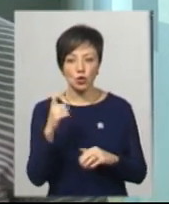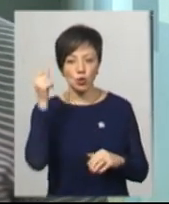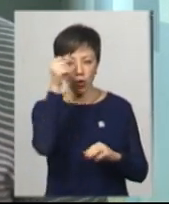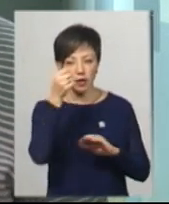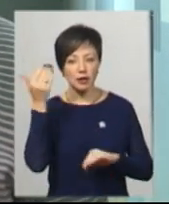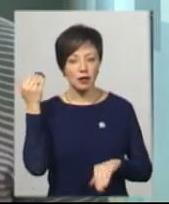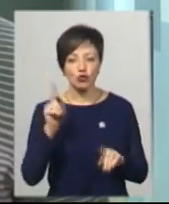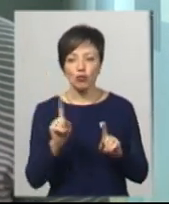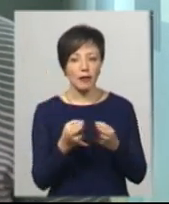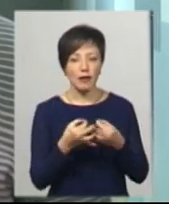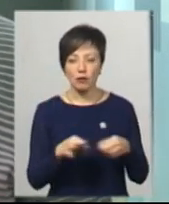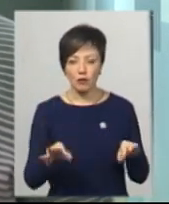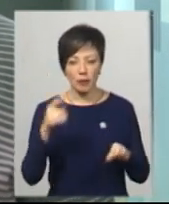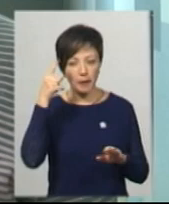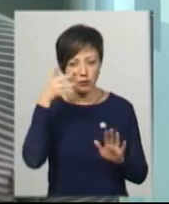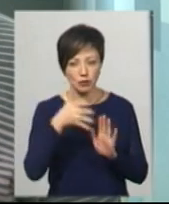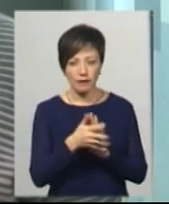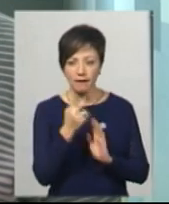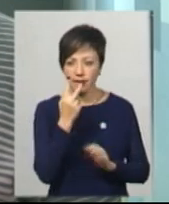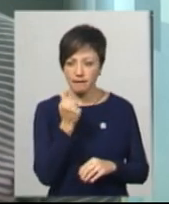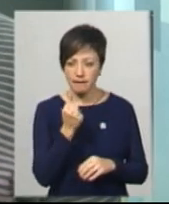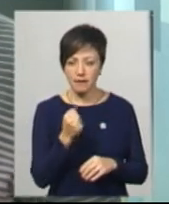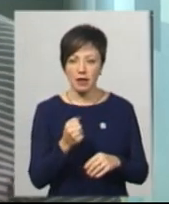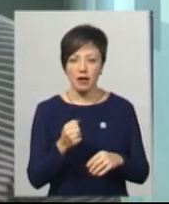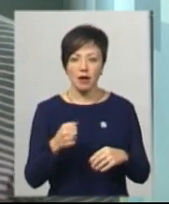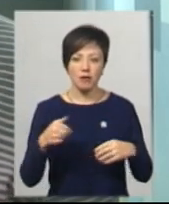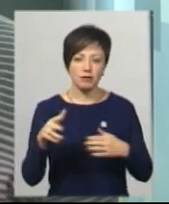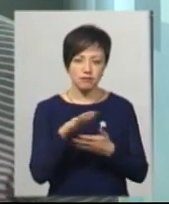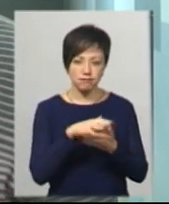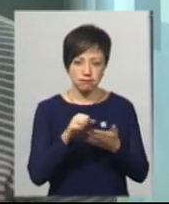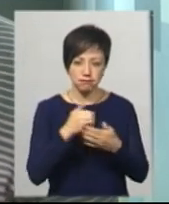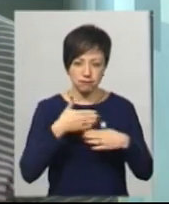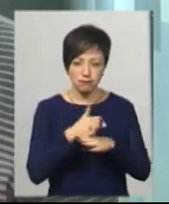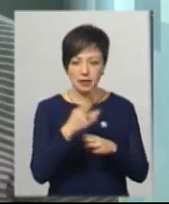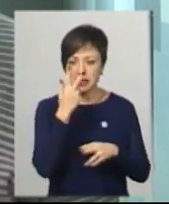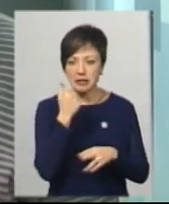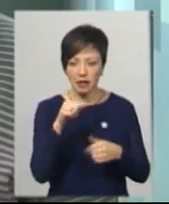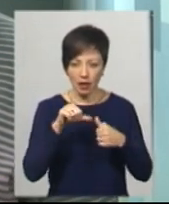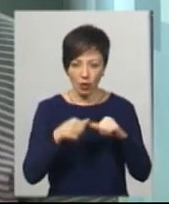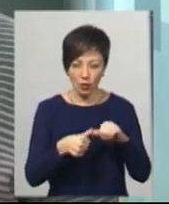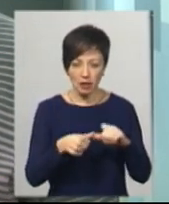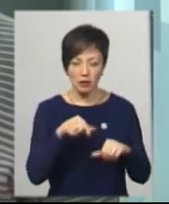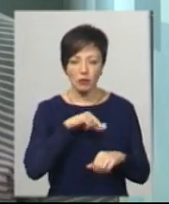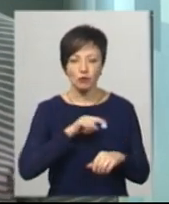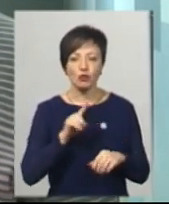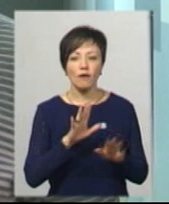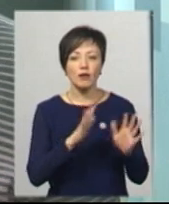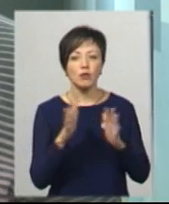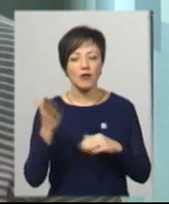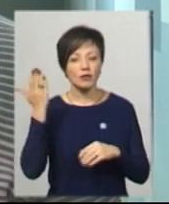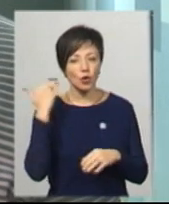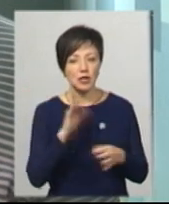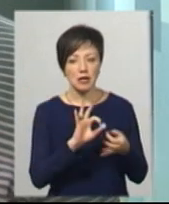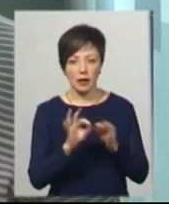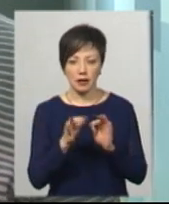для недопущення перевосмислення стереотипів, ламання стереотипів станом на сьогодні, того, що відбувалося в той